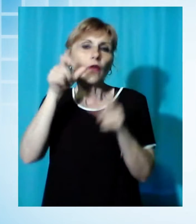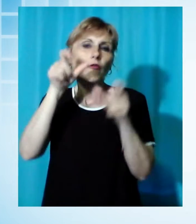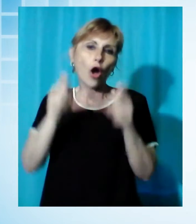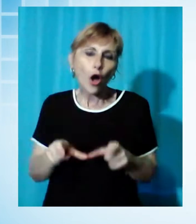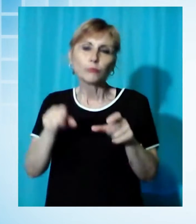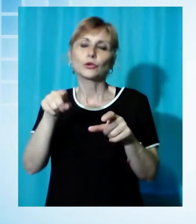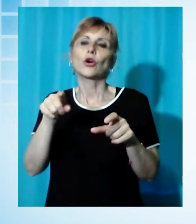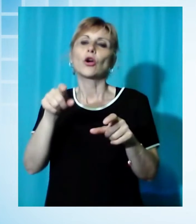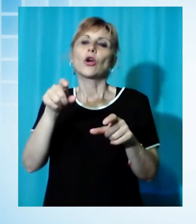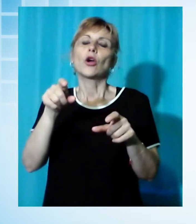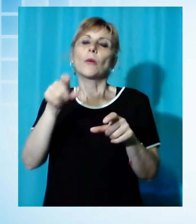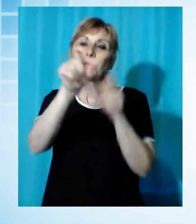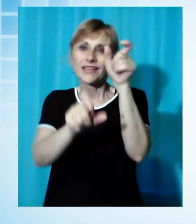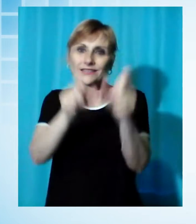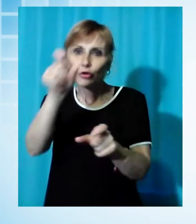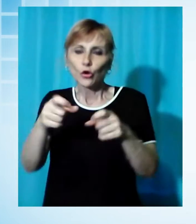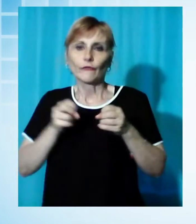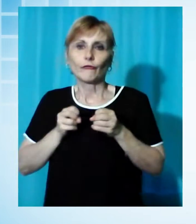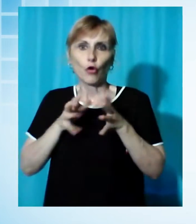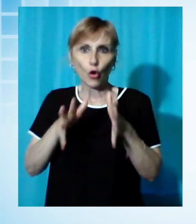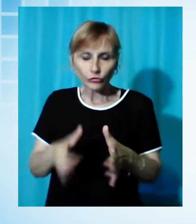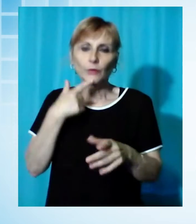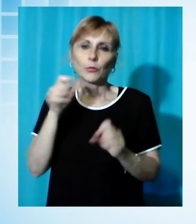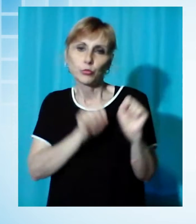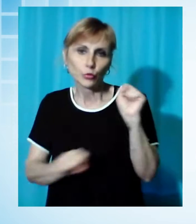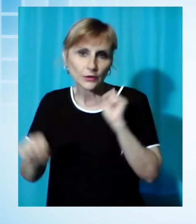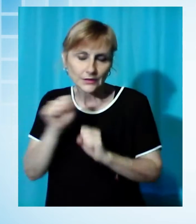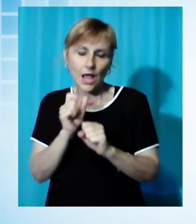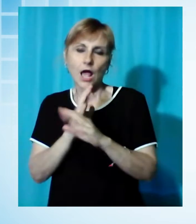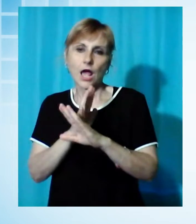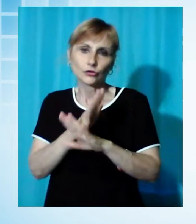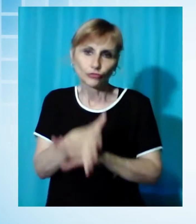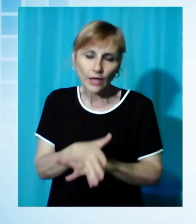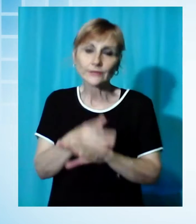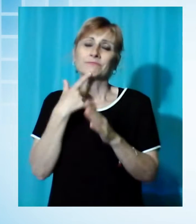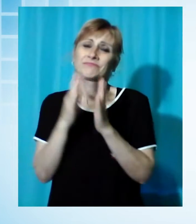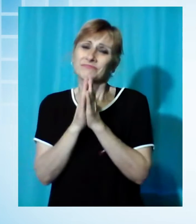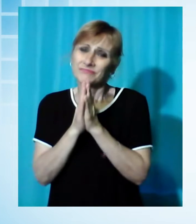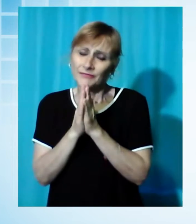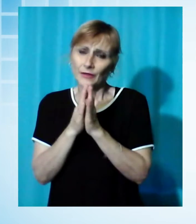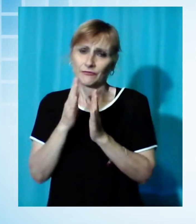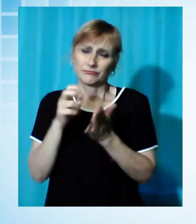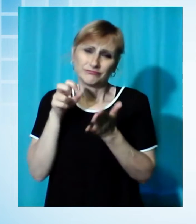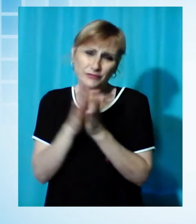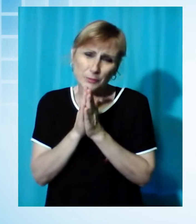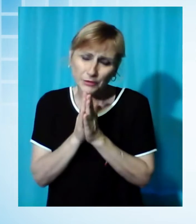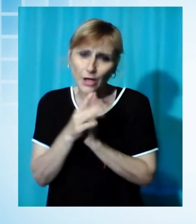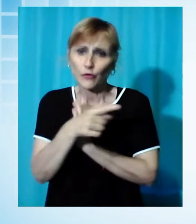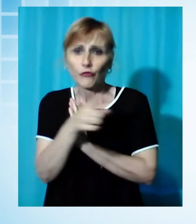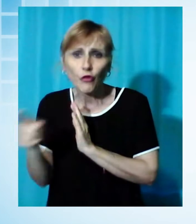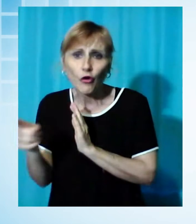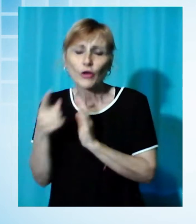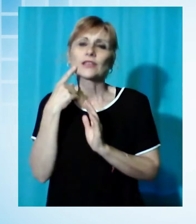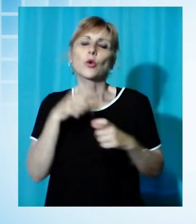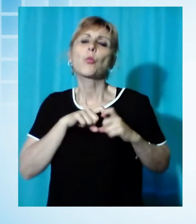sicurezza, nell'informazione. Quindi vorrei invitare tutti voi, soprattutto quelli che hanno più a cuore questo ritorno alla normalità,